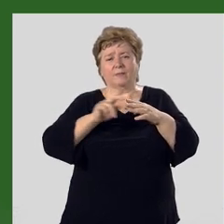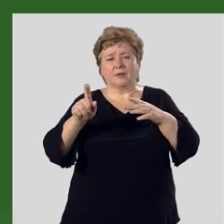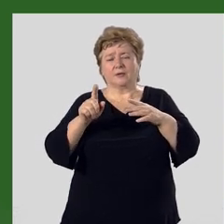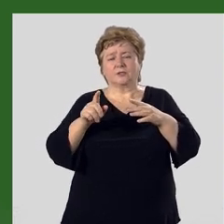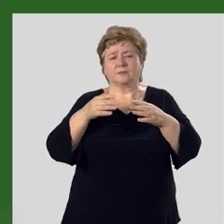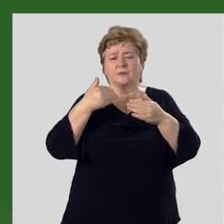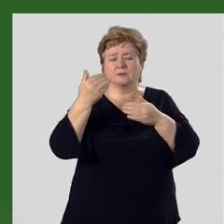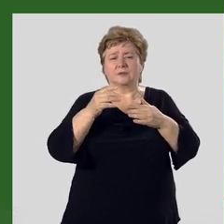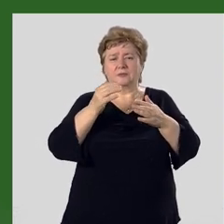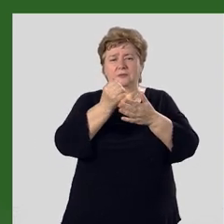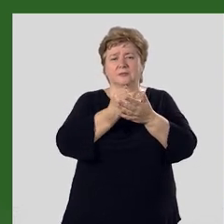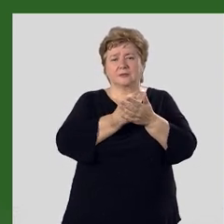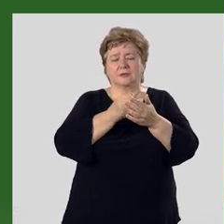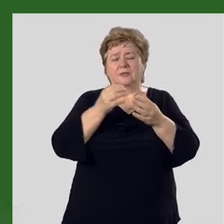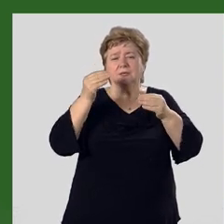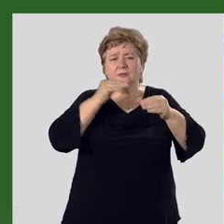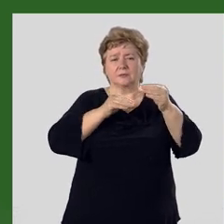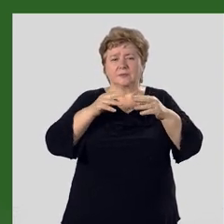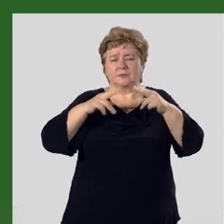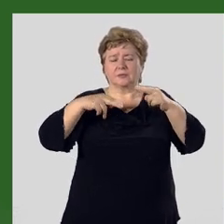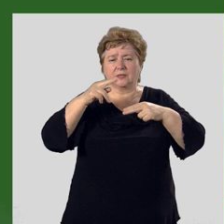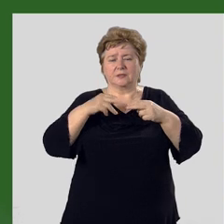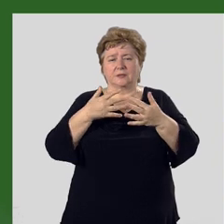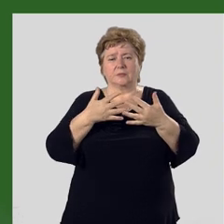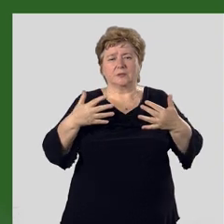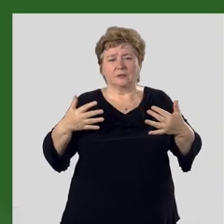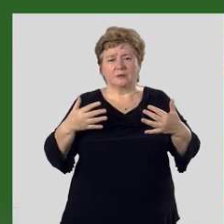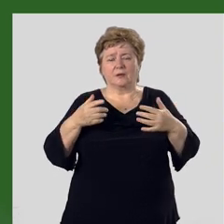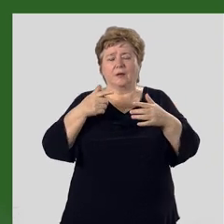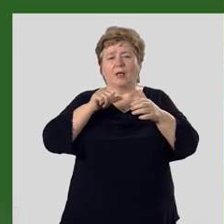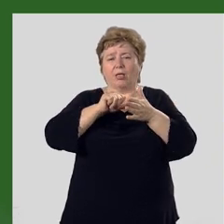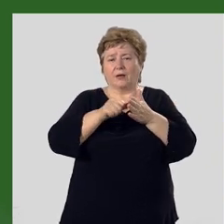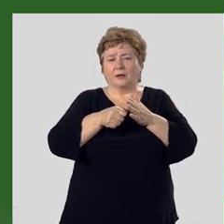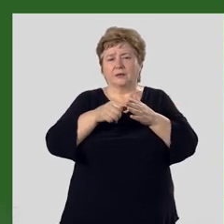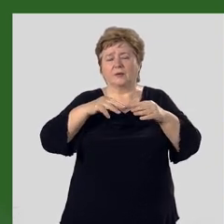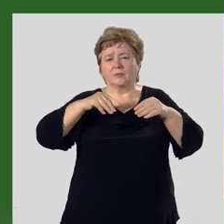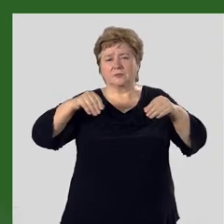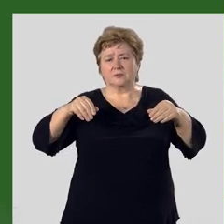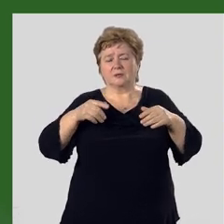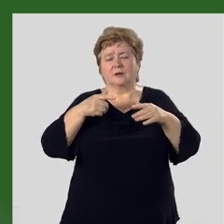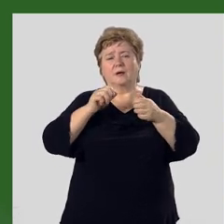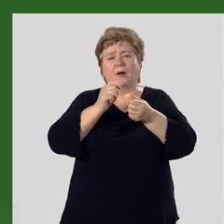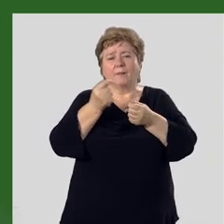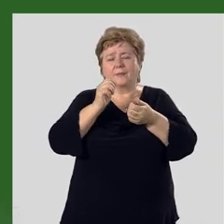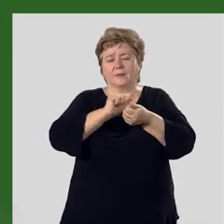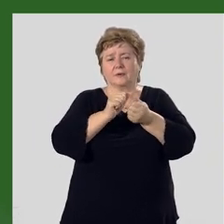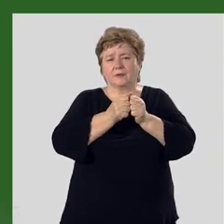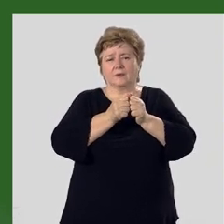относятся залежи и скопления строительных материалов – глины, песка, гравия.